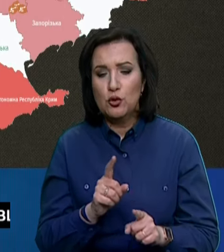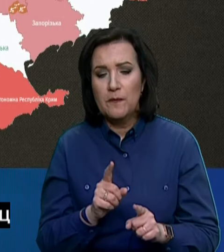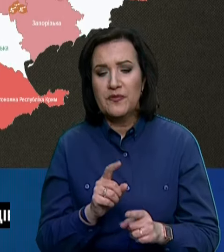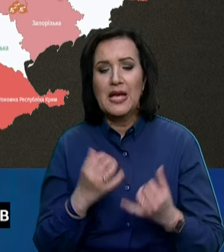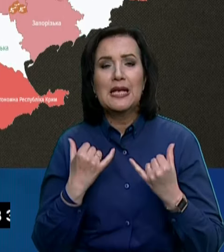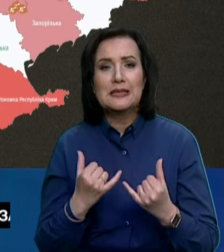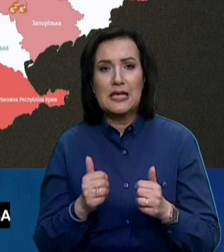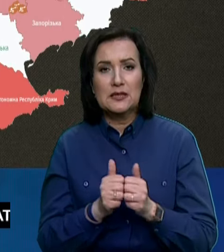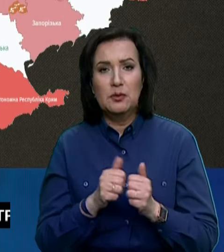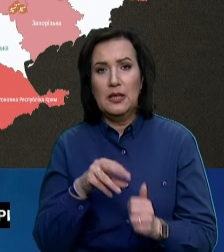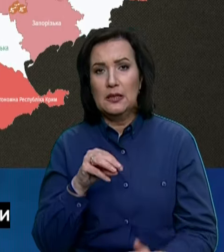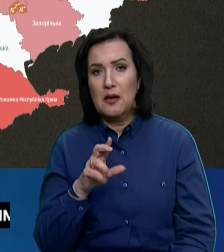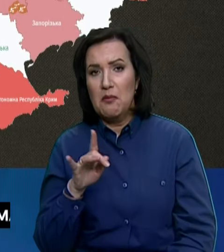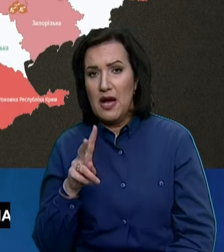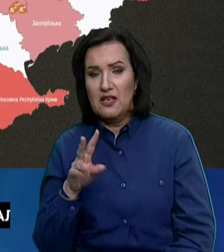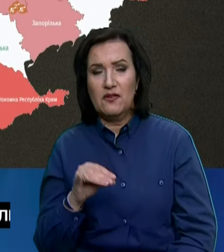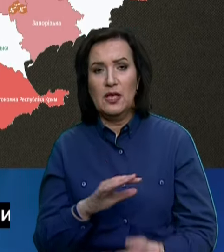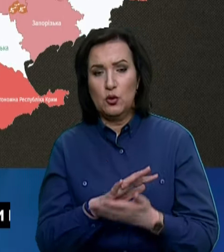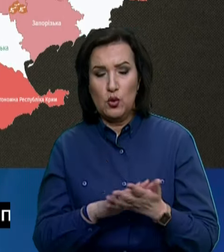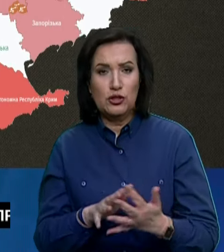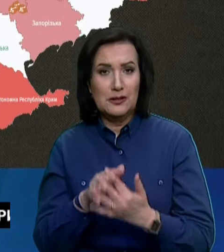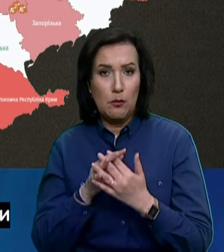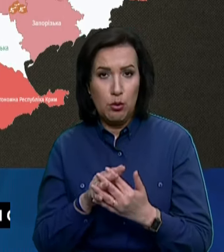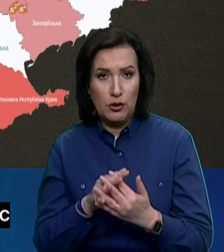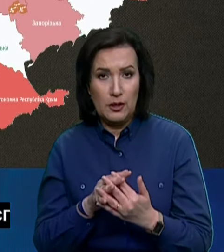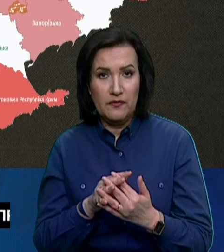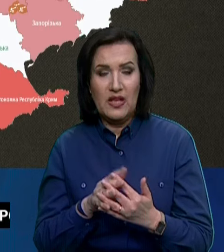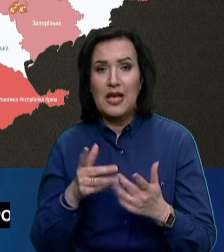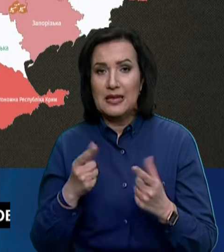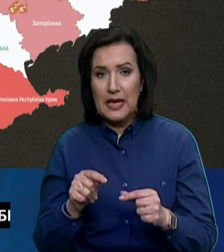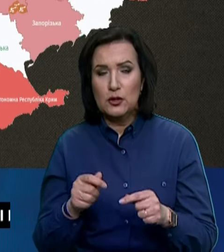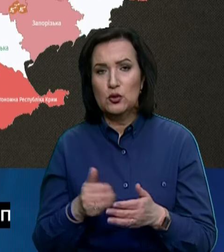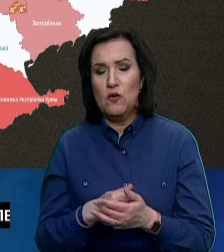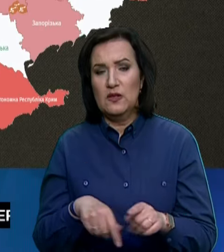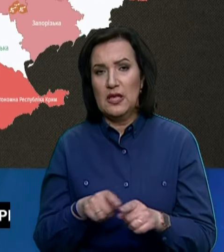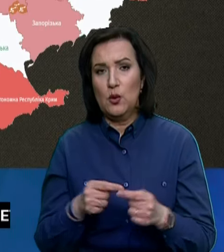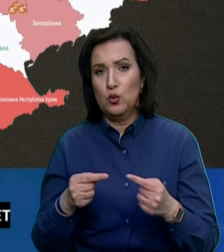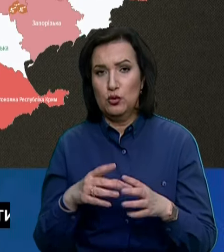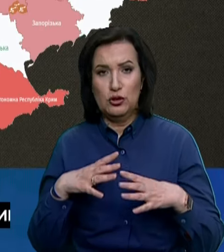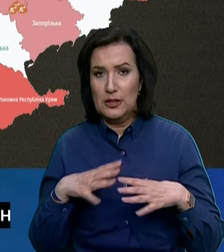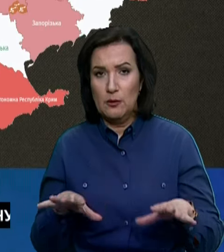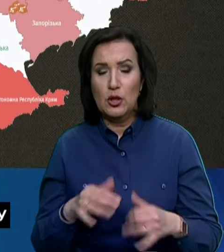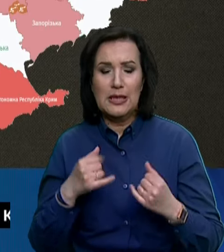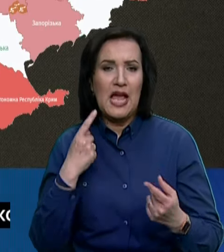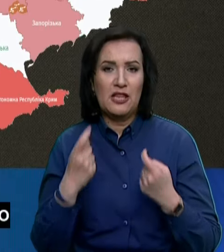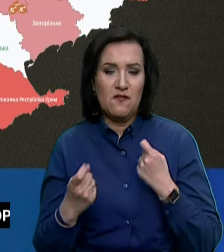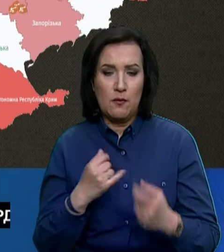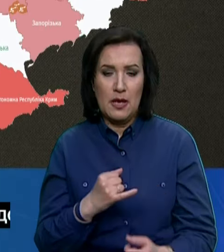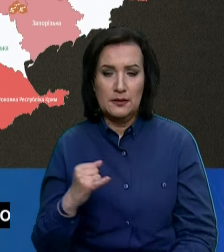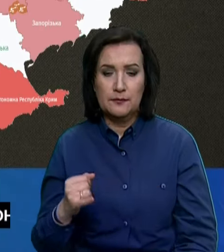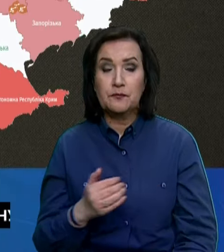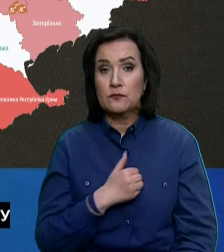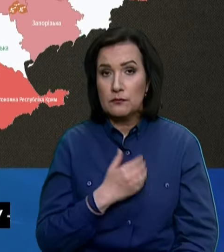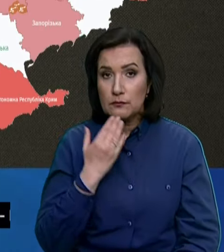зараз біля Табаївки точаться запеклі бої, де саме, знову таки, уточнення не було. Це просто для інформації.